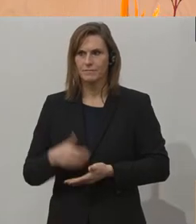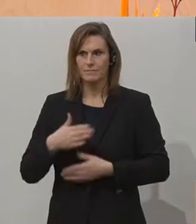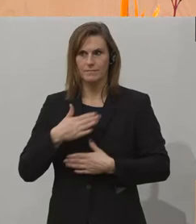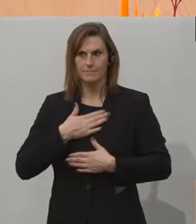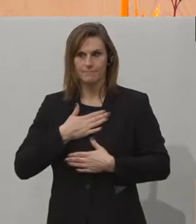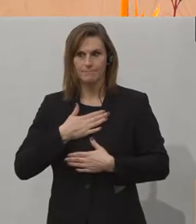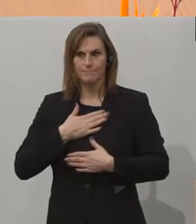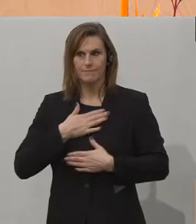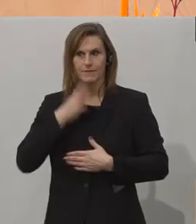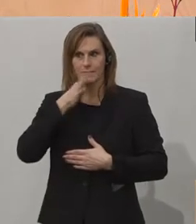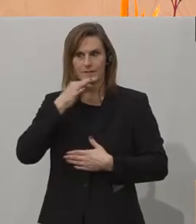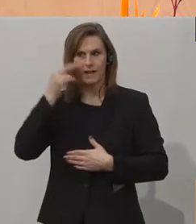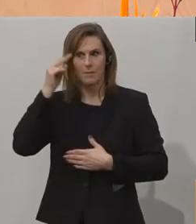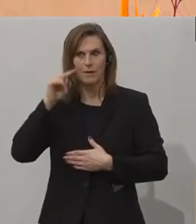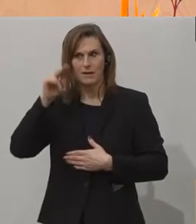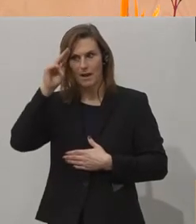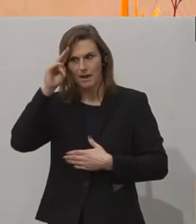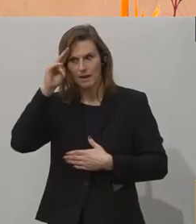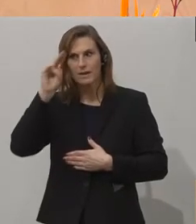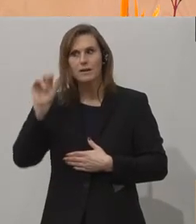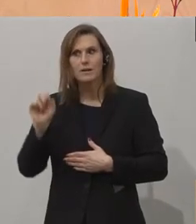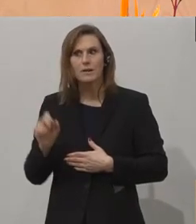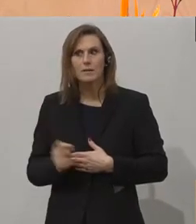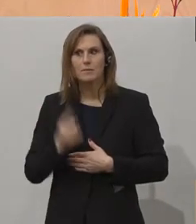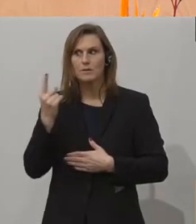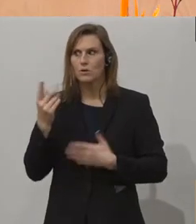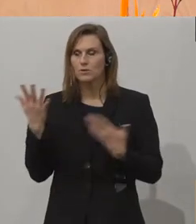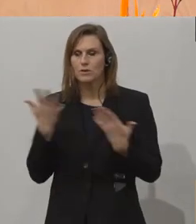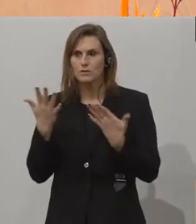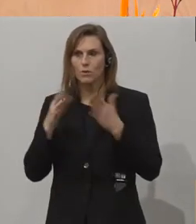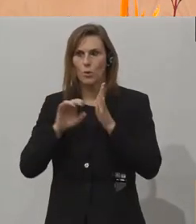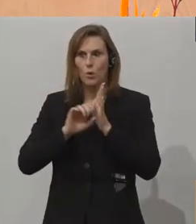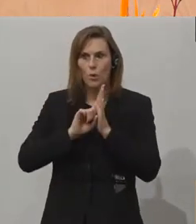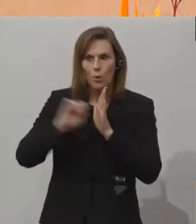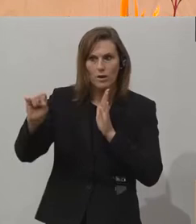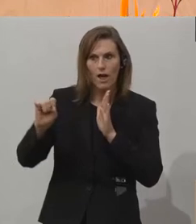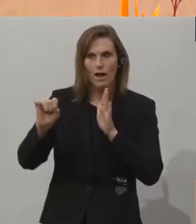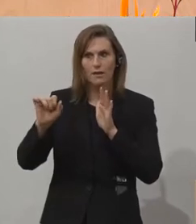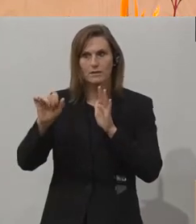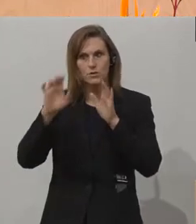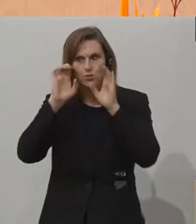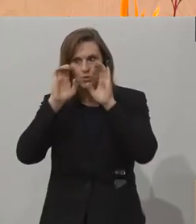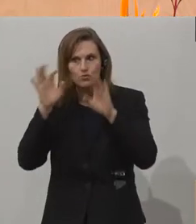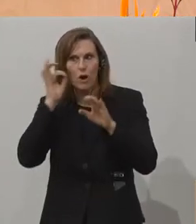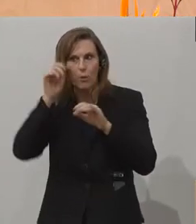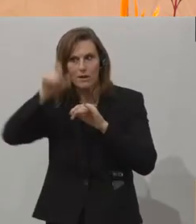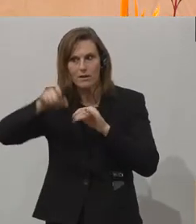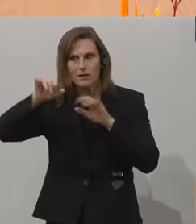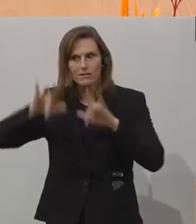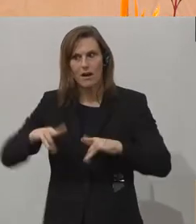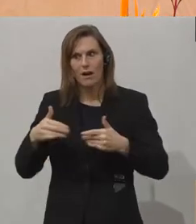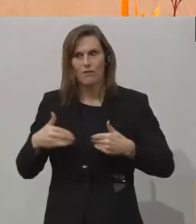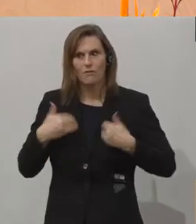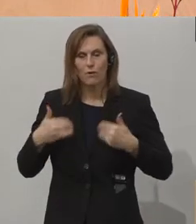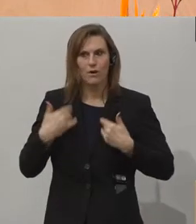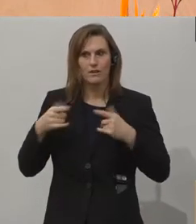Meine Damen und Herren, vor allem, wo Sie im Livestream zugeschaltet sind, ich freue mich und ich